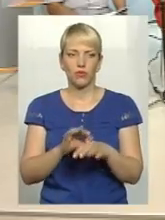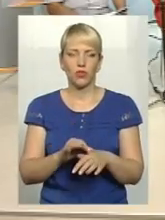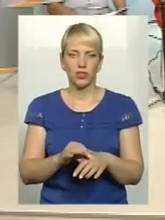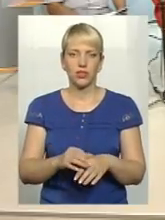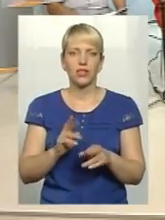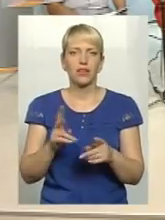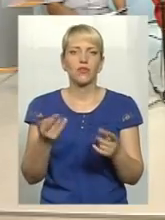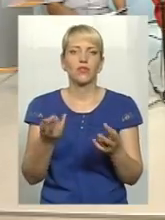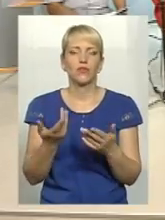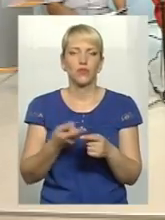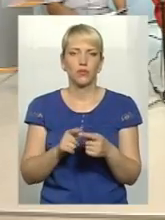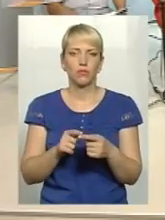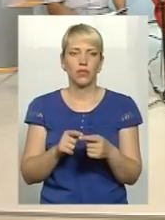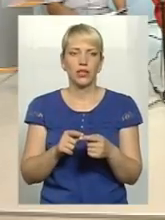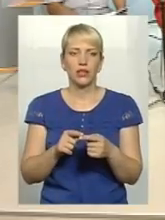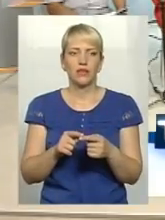відображатися в нас всіх?